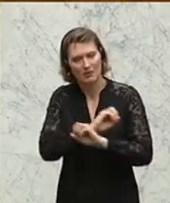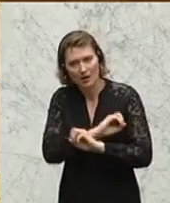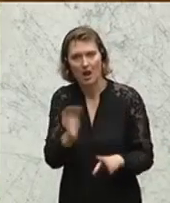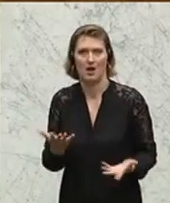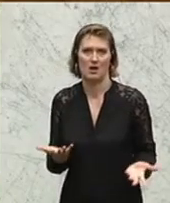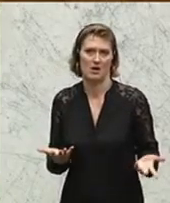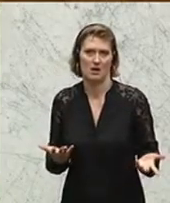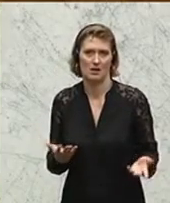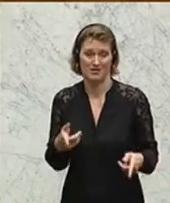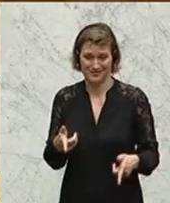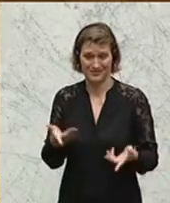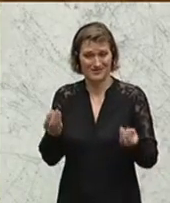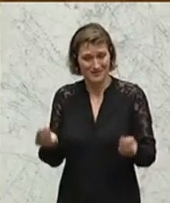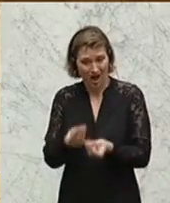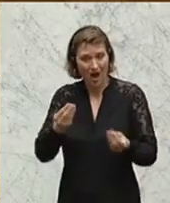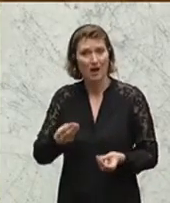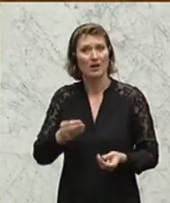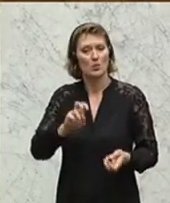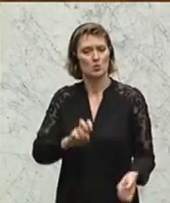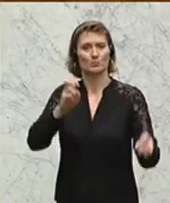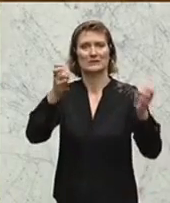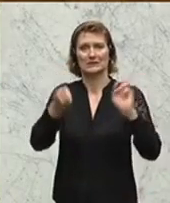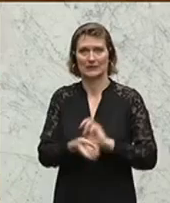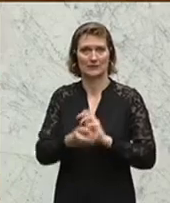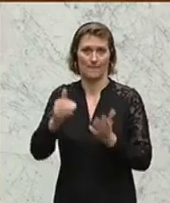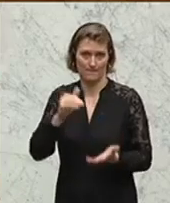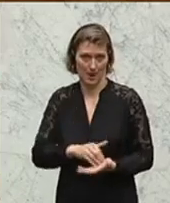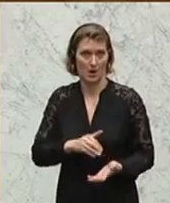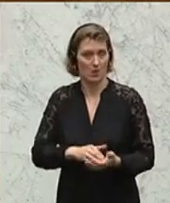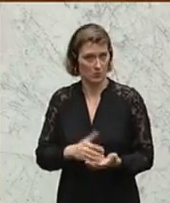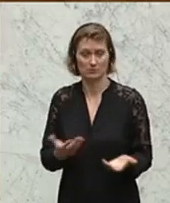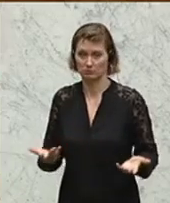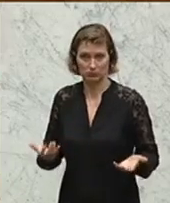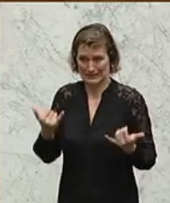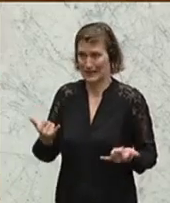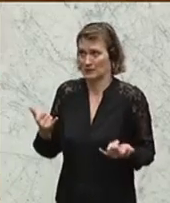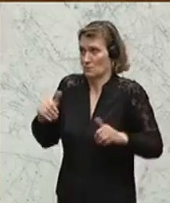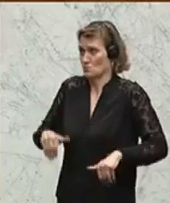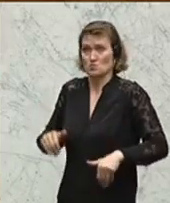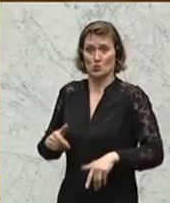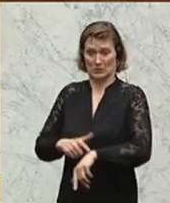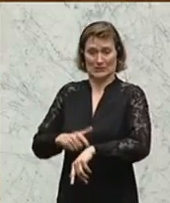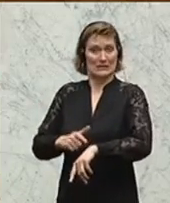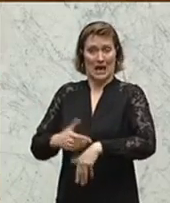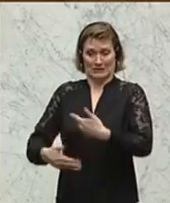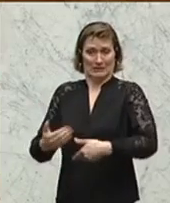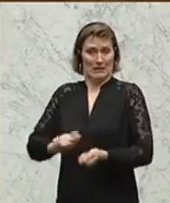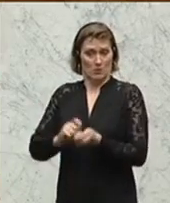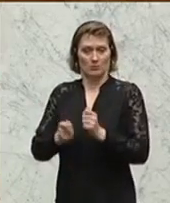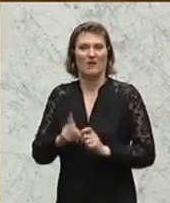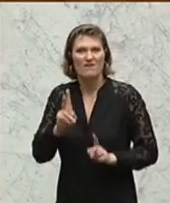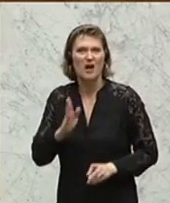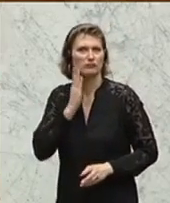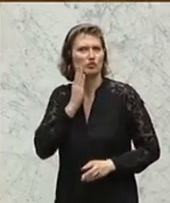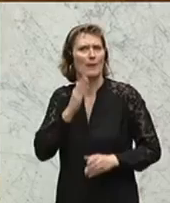klar, die Dinge müssen umgesetzt werden. Es ist höchst an der Zeit und eigentlich in Wirklichkeit schädlich, dass wir das erst